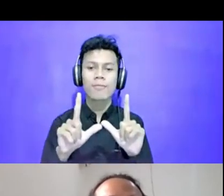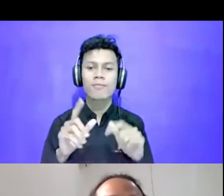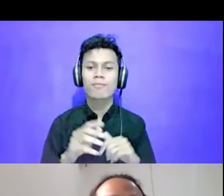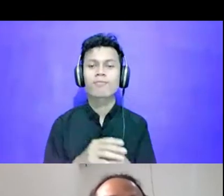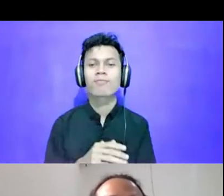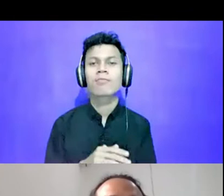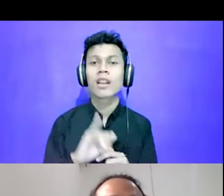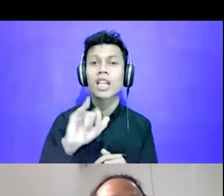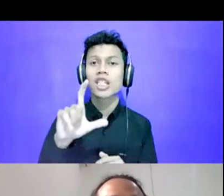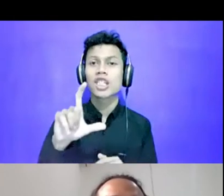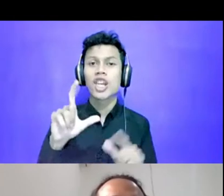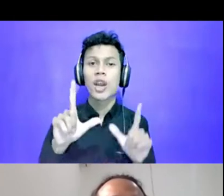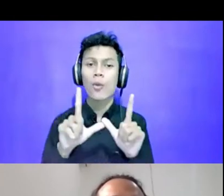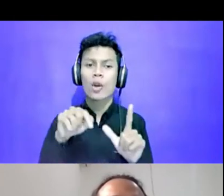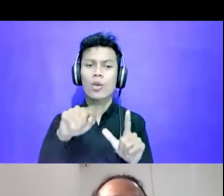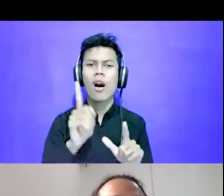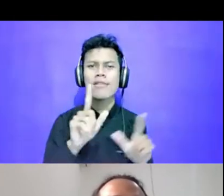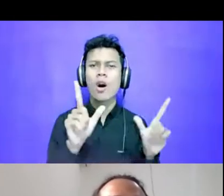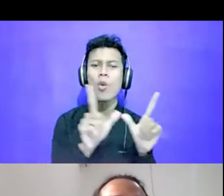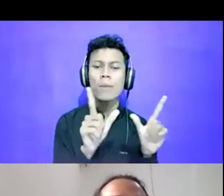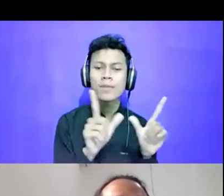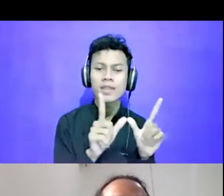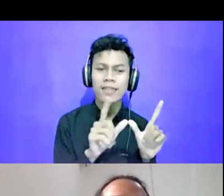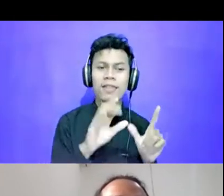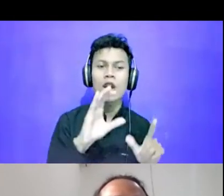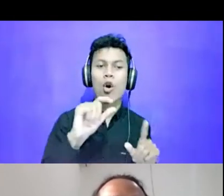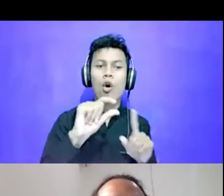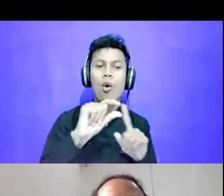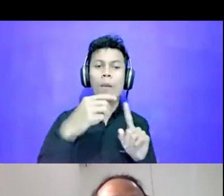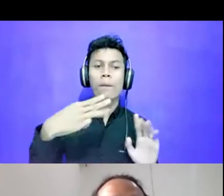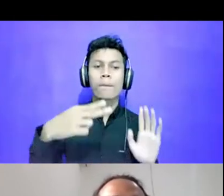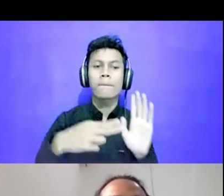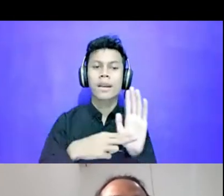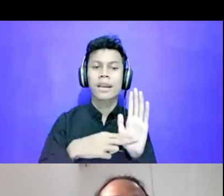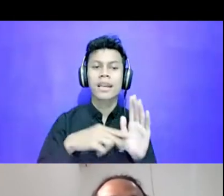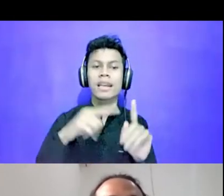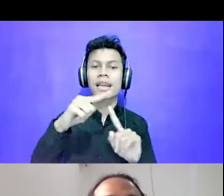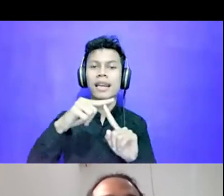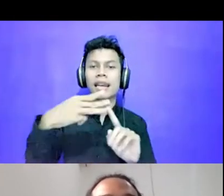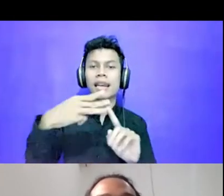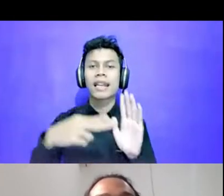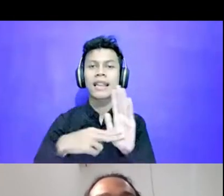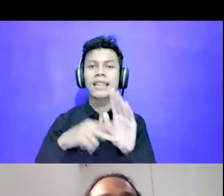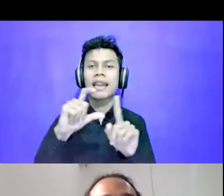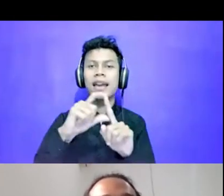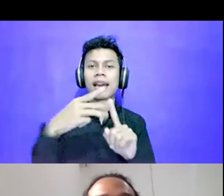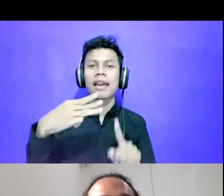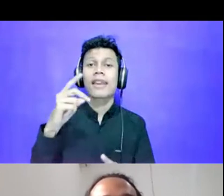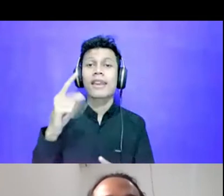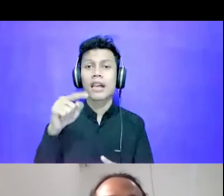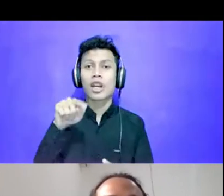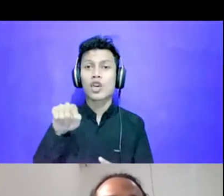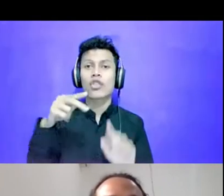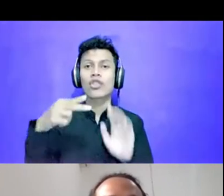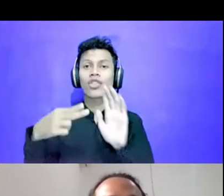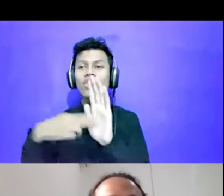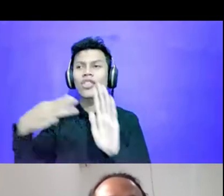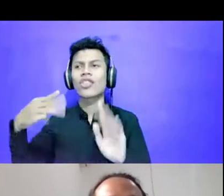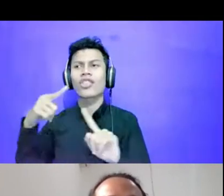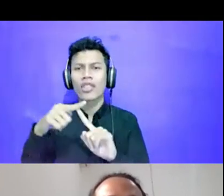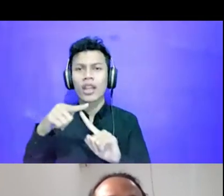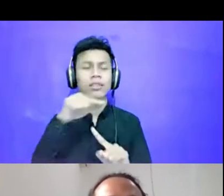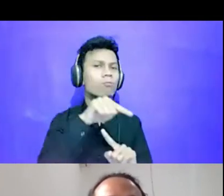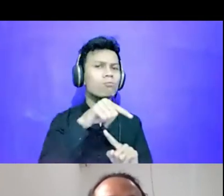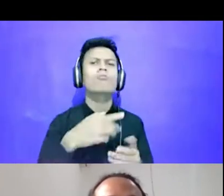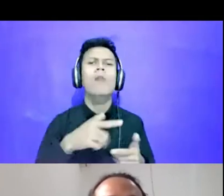itu punya website yang namanya opentender.net. Nah, di sini ini lebih komplit lagi. Misalnya kita